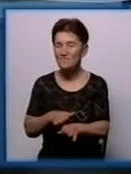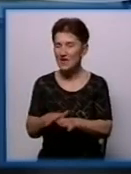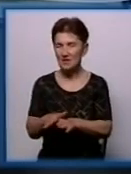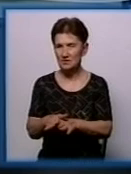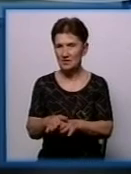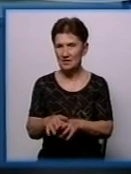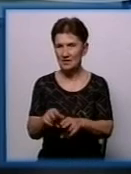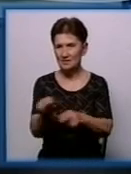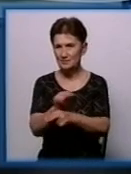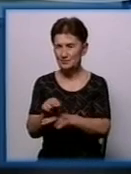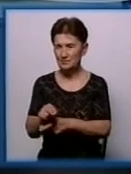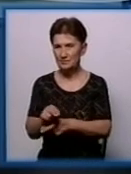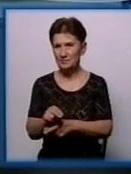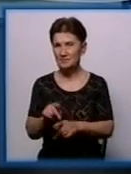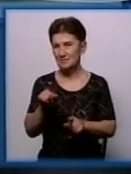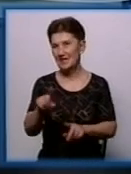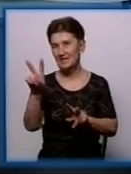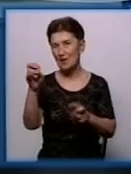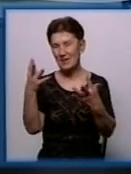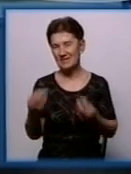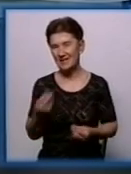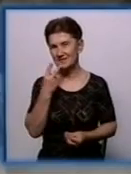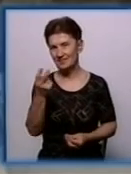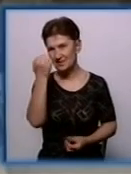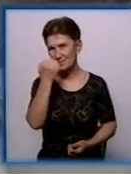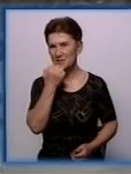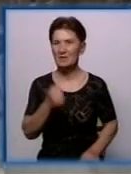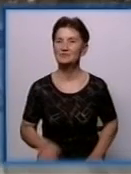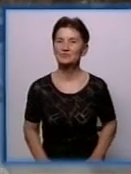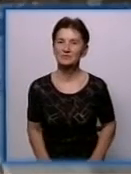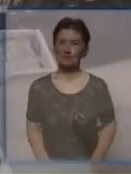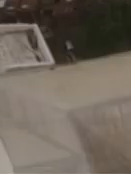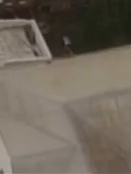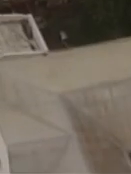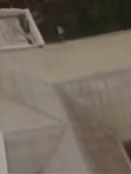ДСНС. Це була тема дня. Дякую, що дивились. Хай щастить. Дякую.